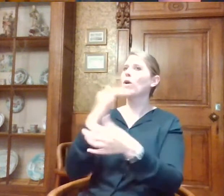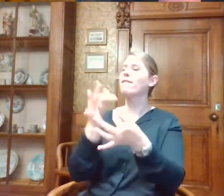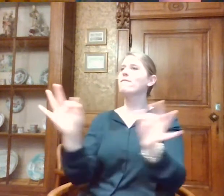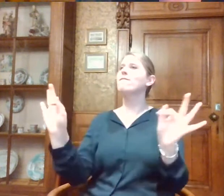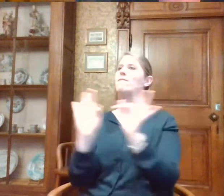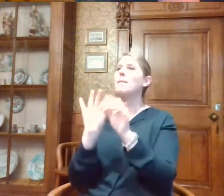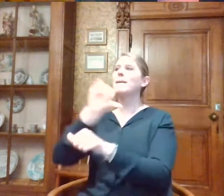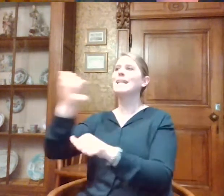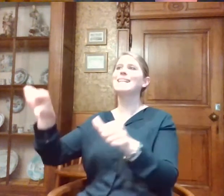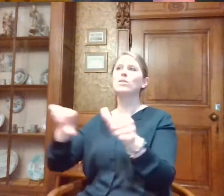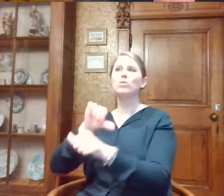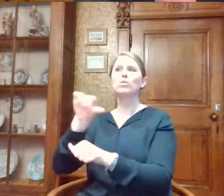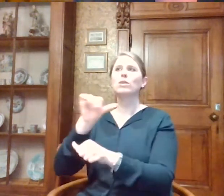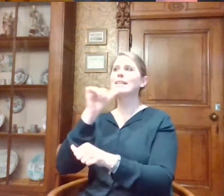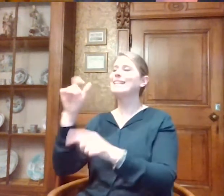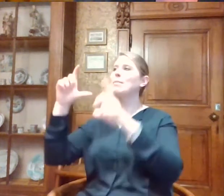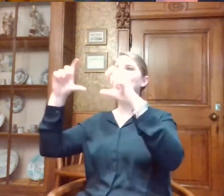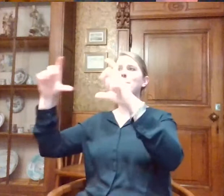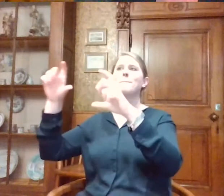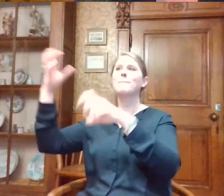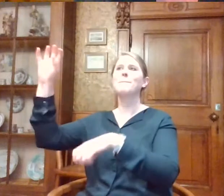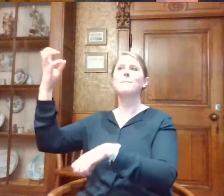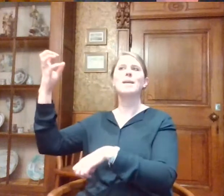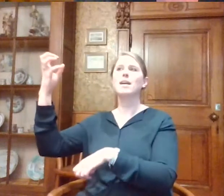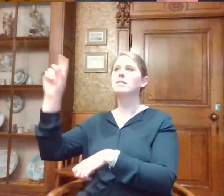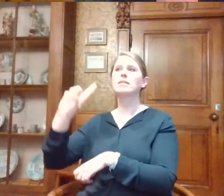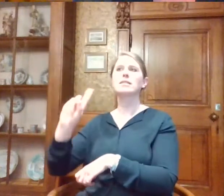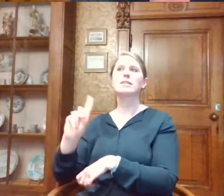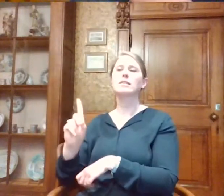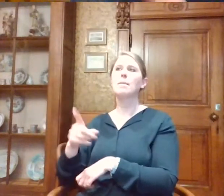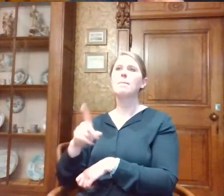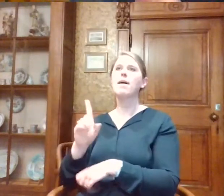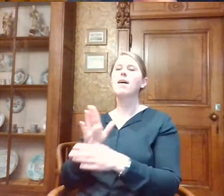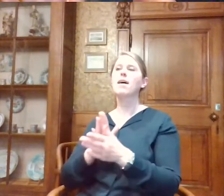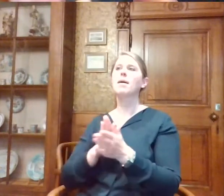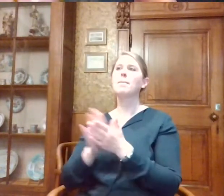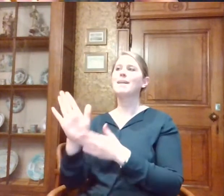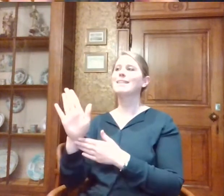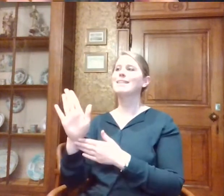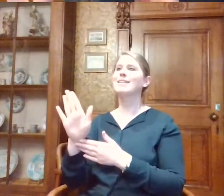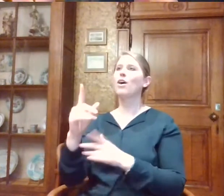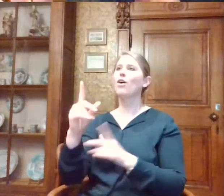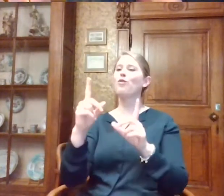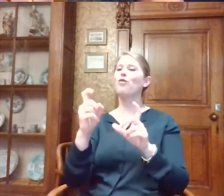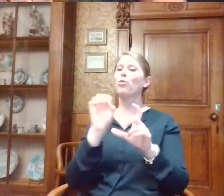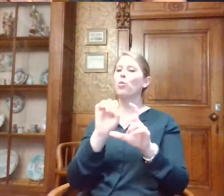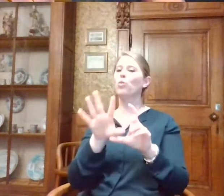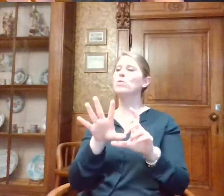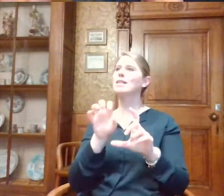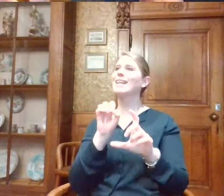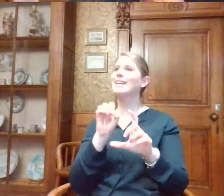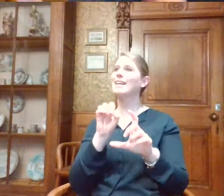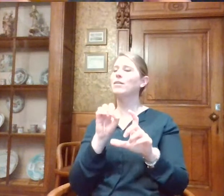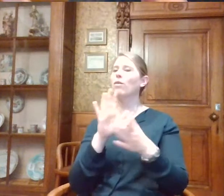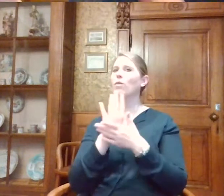niet met beacons zijn, maar eerder met het scannen van een fotootje. Dus het is een